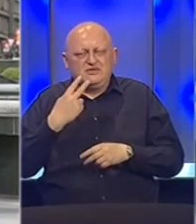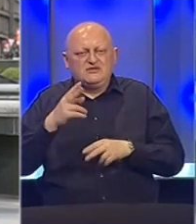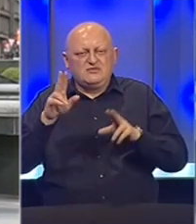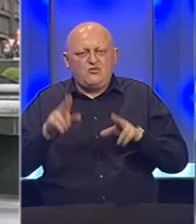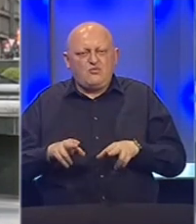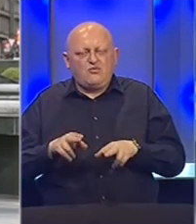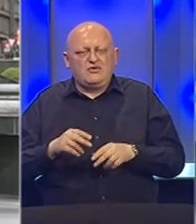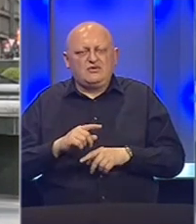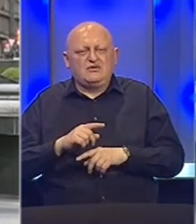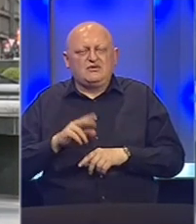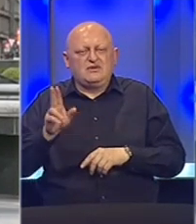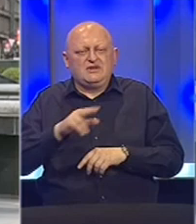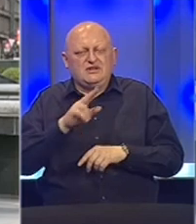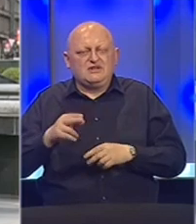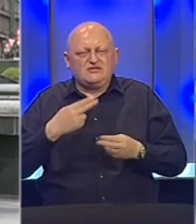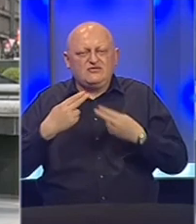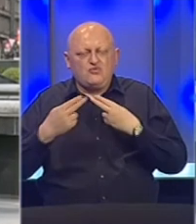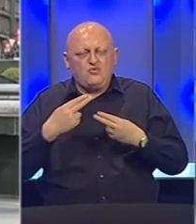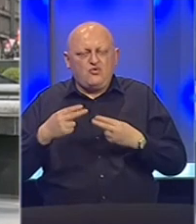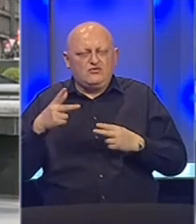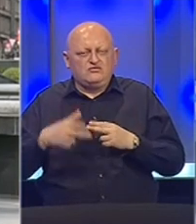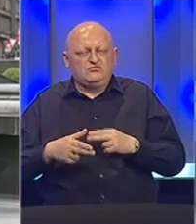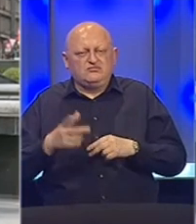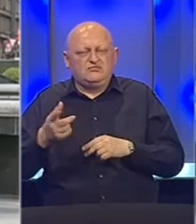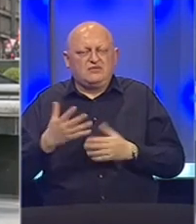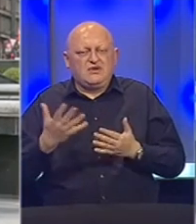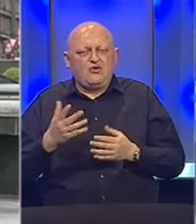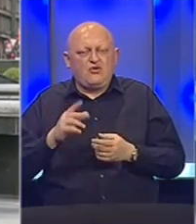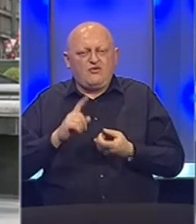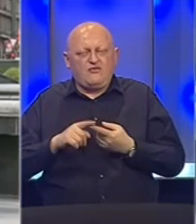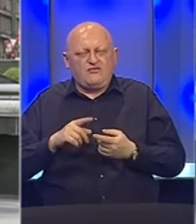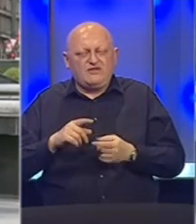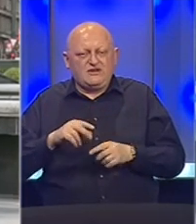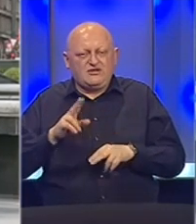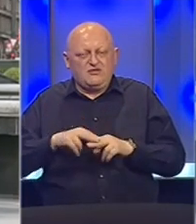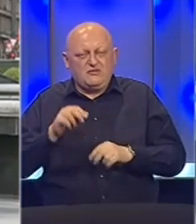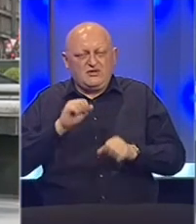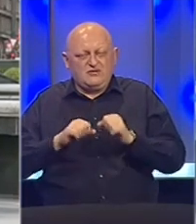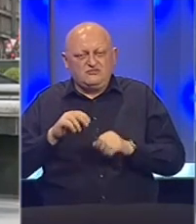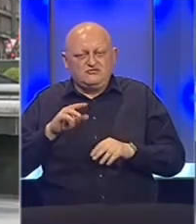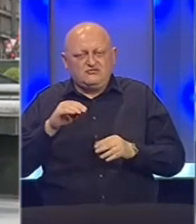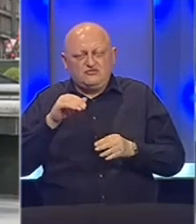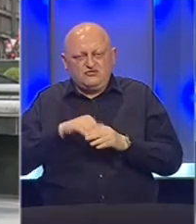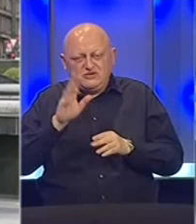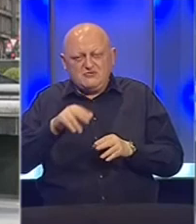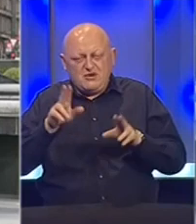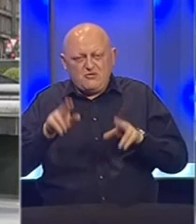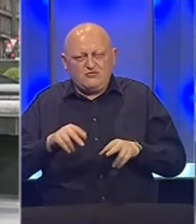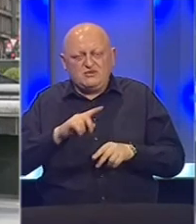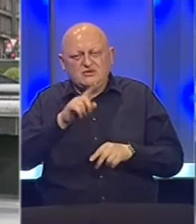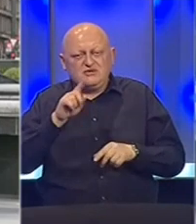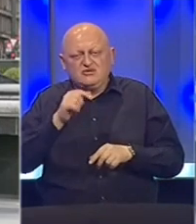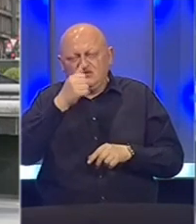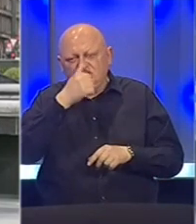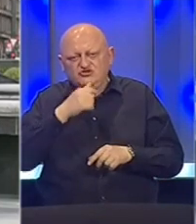mogućnost raskida ugovora. No ukoliko federalno pravobranilaštvo ustanovi da za to postoji mogućnost, postavlja se